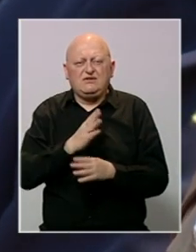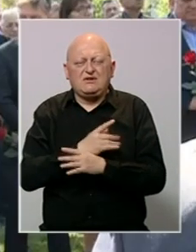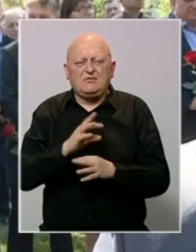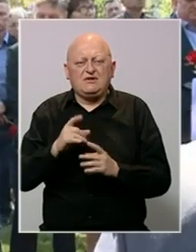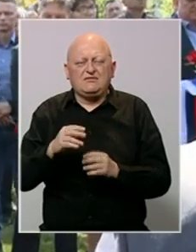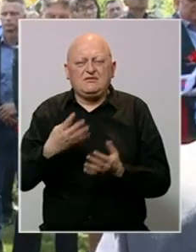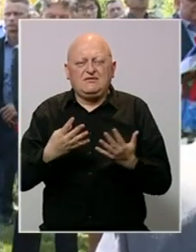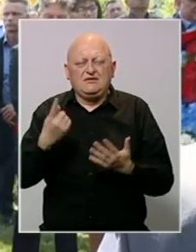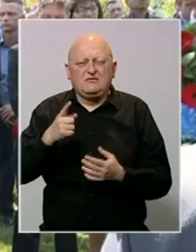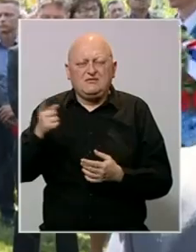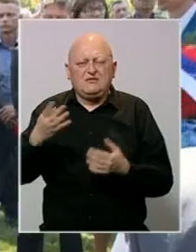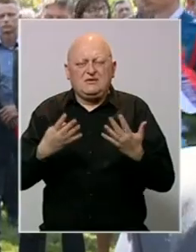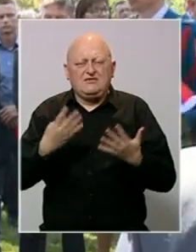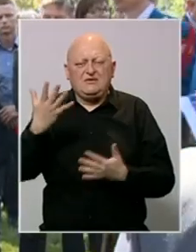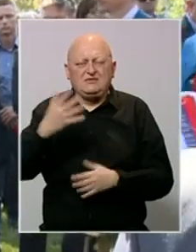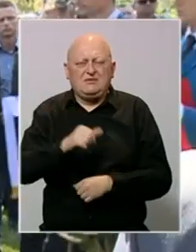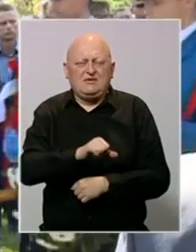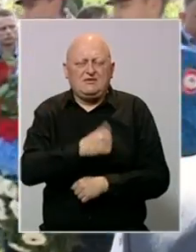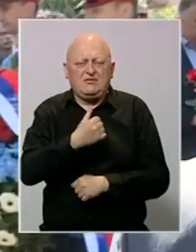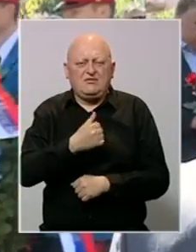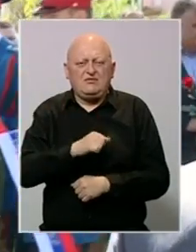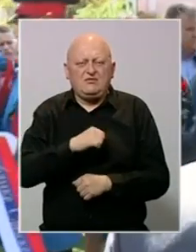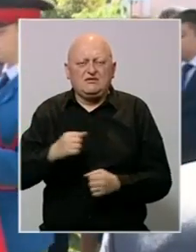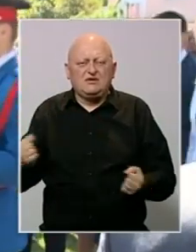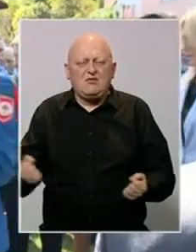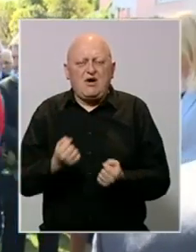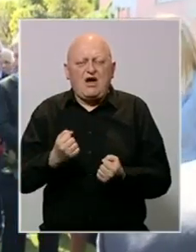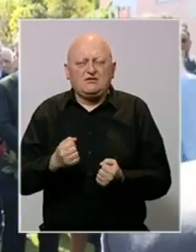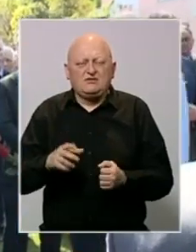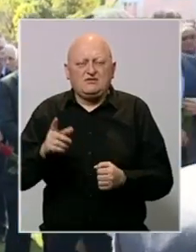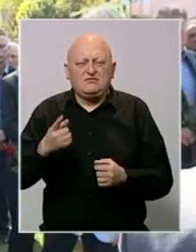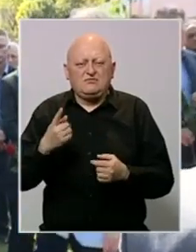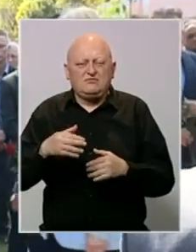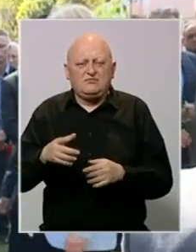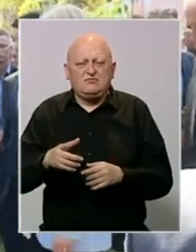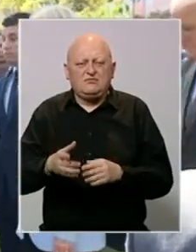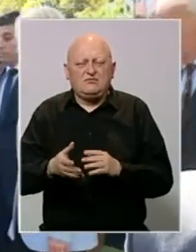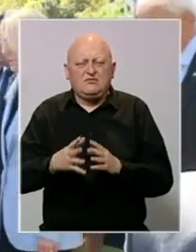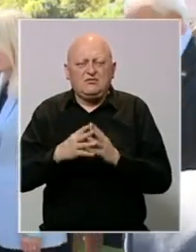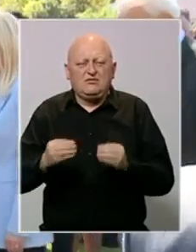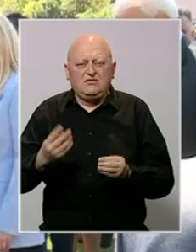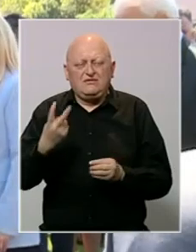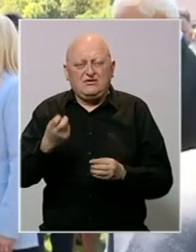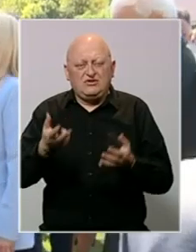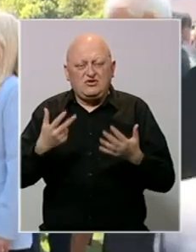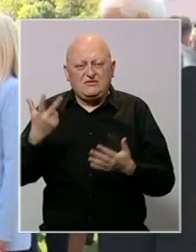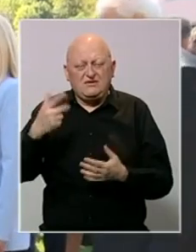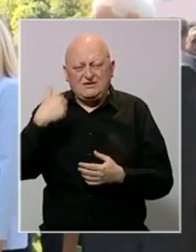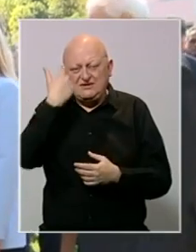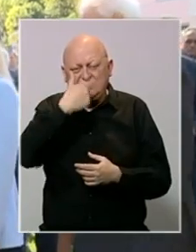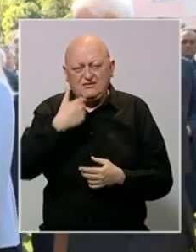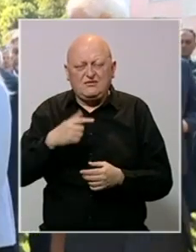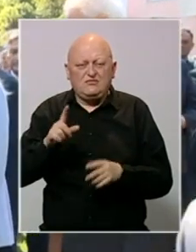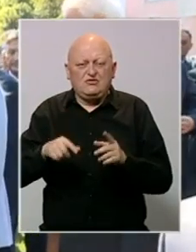Slavoniji od 1991. do 1995. godine. Samo u akciji Bljesak 1. maja ubijeno je ili se vodi kao nestalo 283 lica,